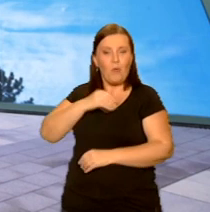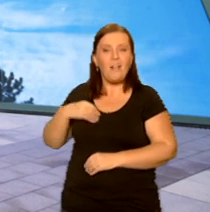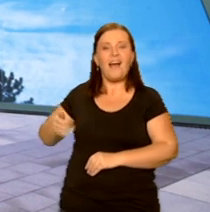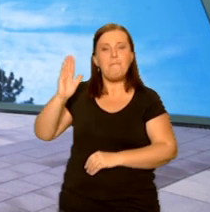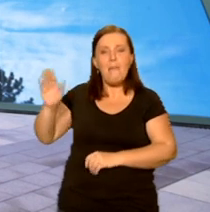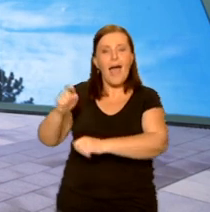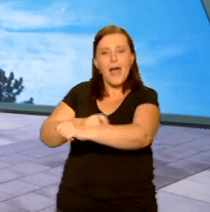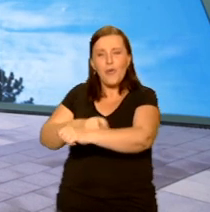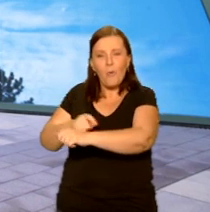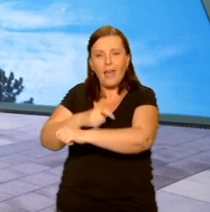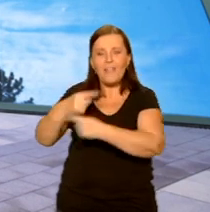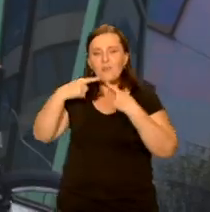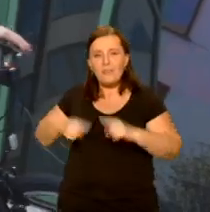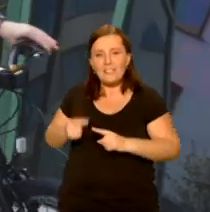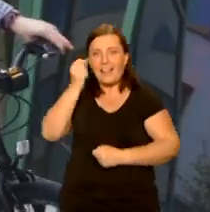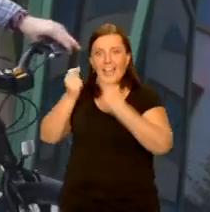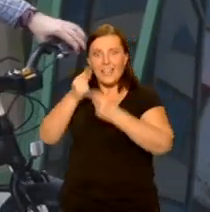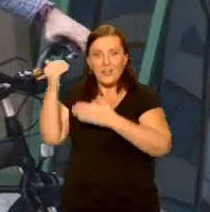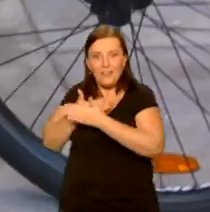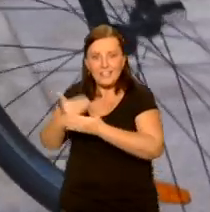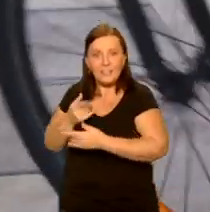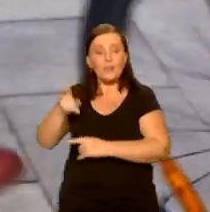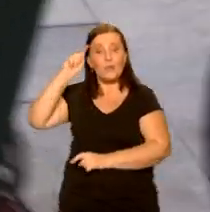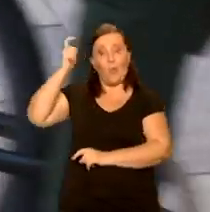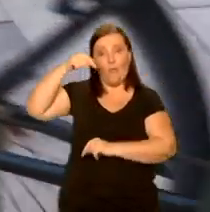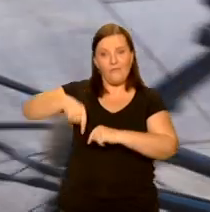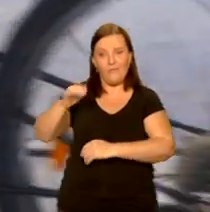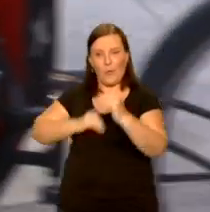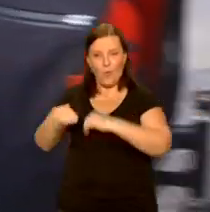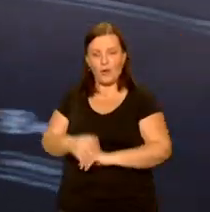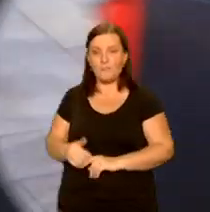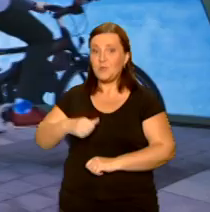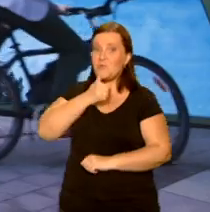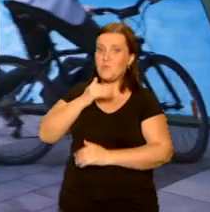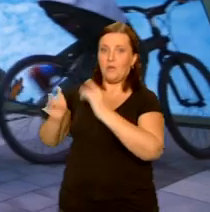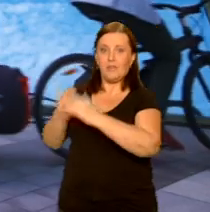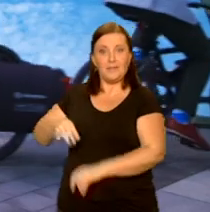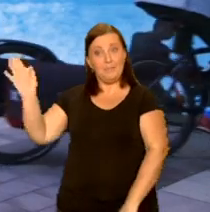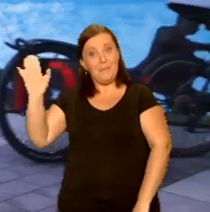innowacyjności, szczególnie w Bukowinie Tatrzańskiej. Teraz spróbuję kawałek odjechać. Do zobaczenia!